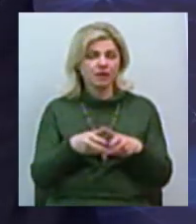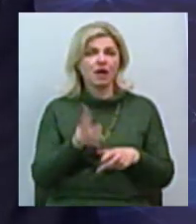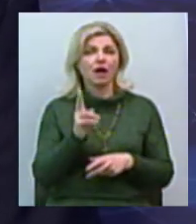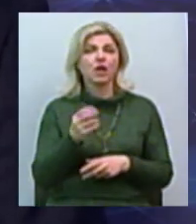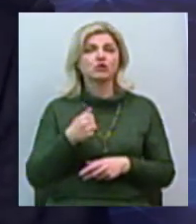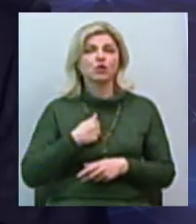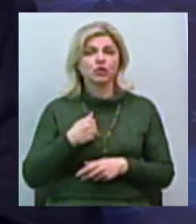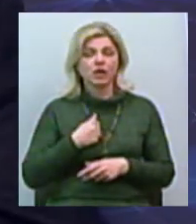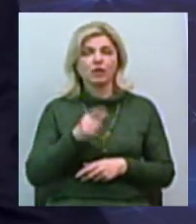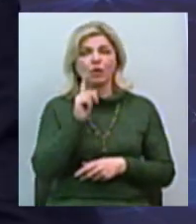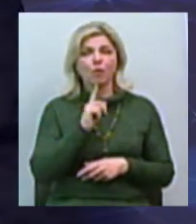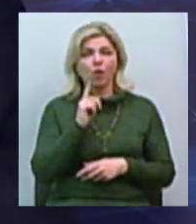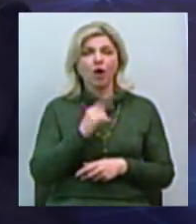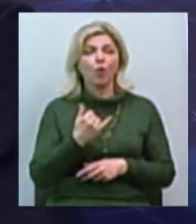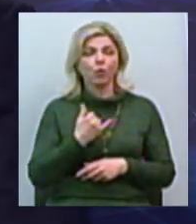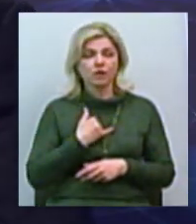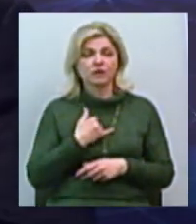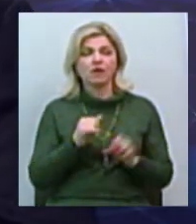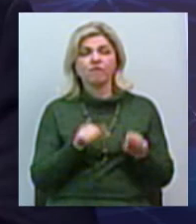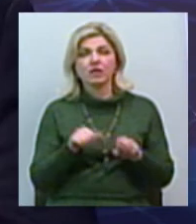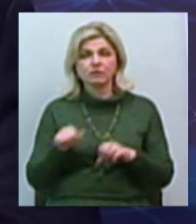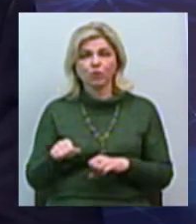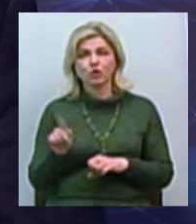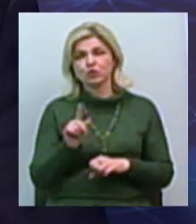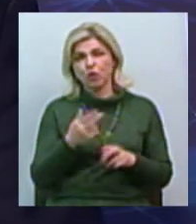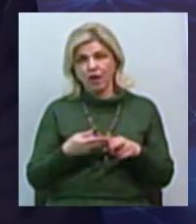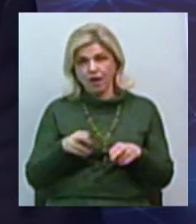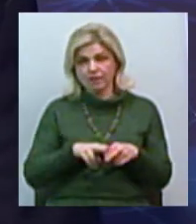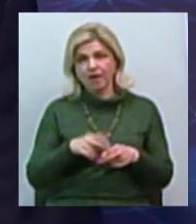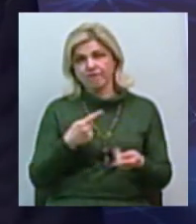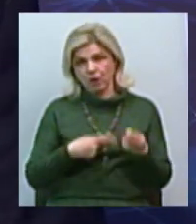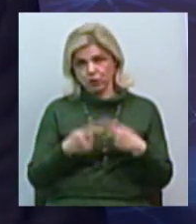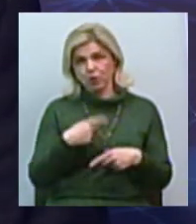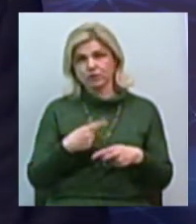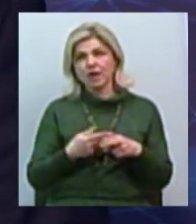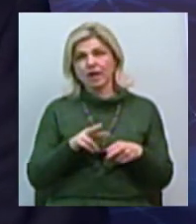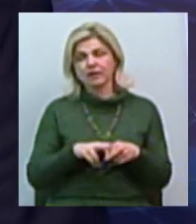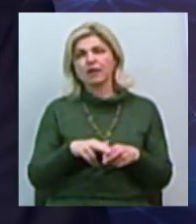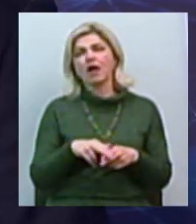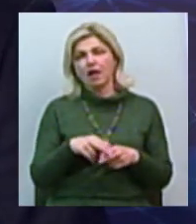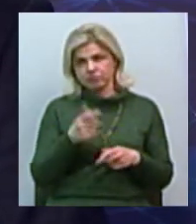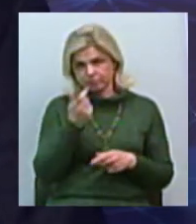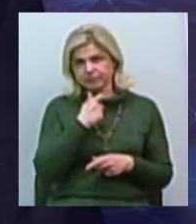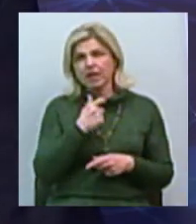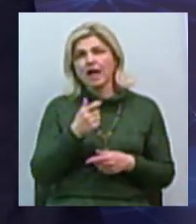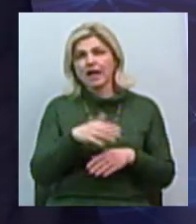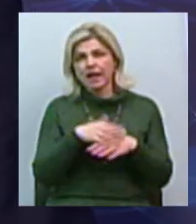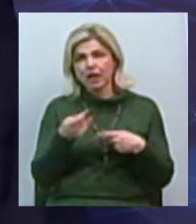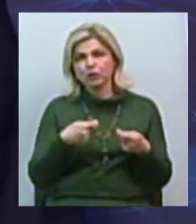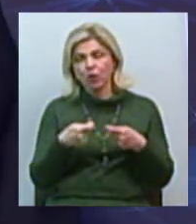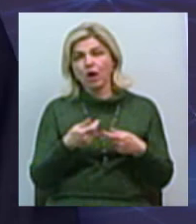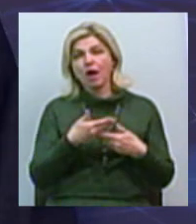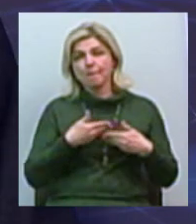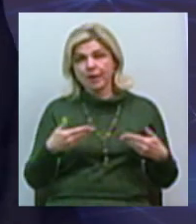пока у нас, можливо, я дуже надеюсь, що це вернеться, тому що це цивилизований ринок. На самом-то деле, именно ми с вами,